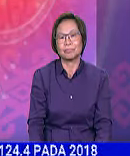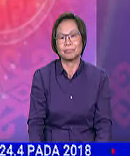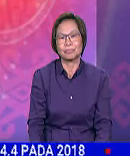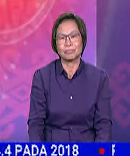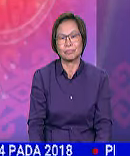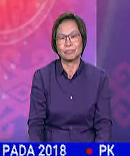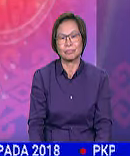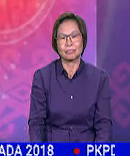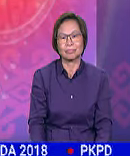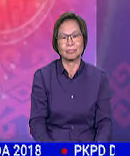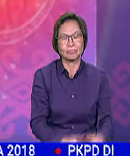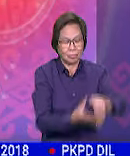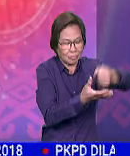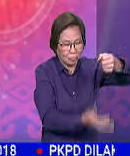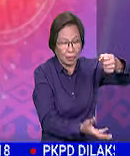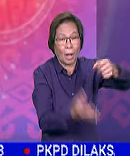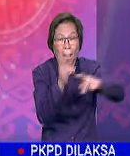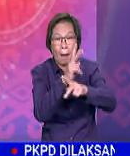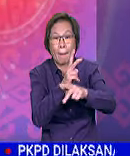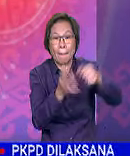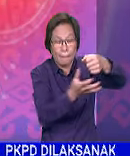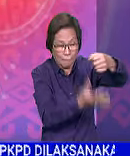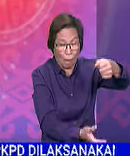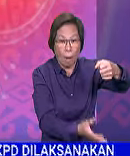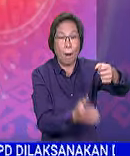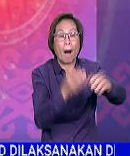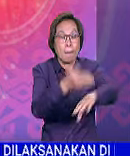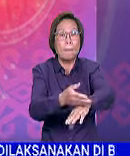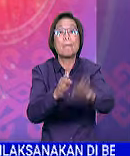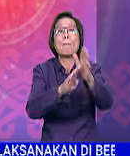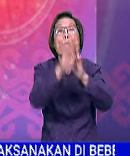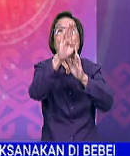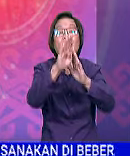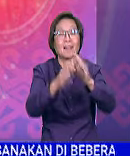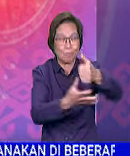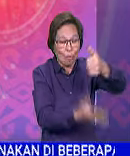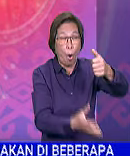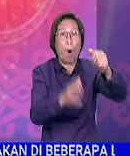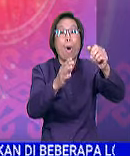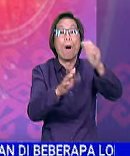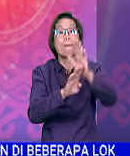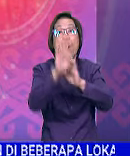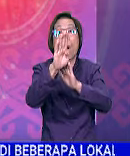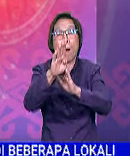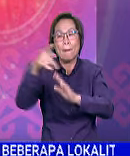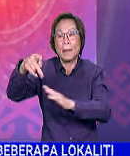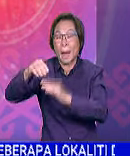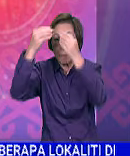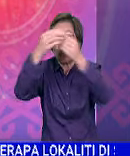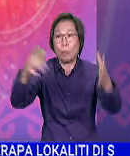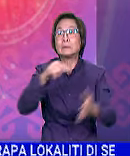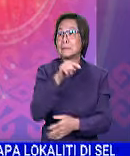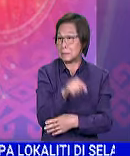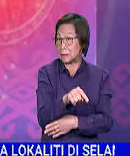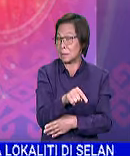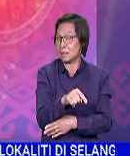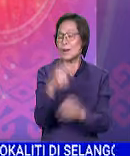Pakaj Perlindungan Rakyat dan Pemulihan Ekonomi Pemuli yang diumum Perdana Menteri baru-baru ini disifatkan